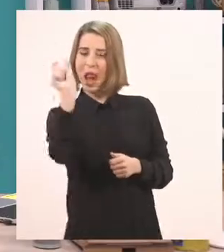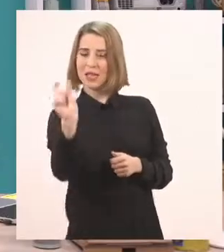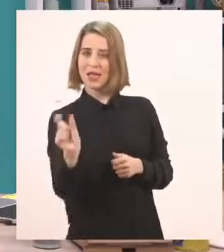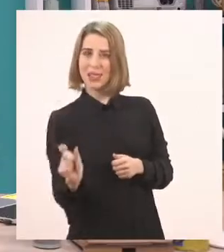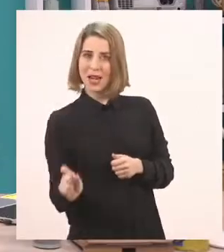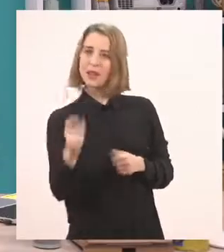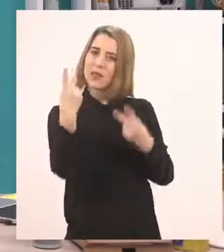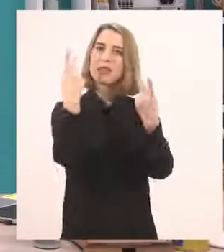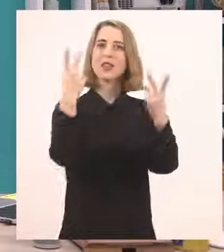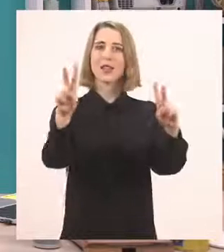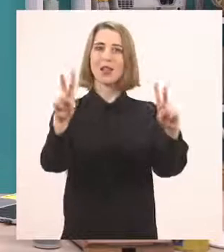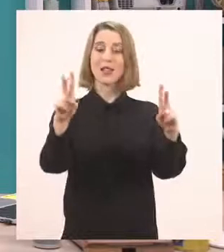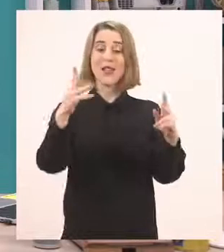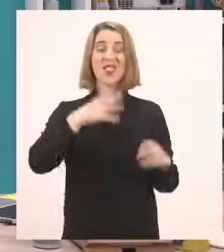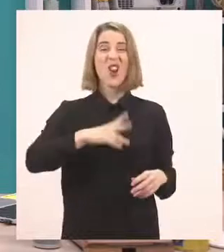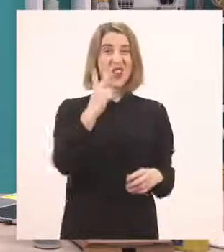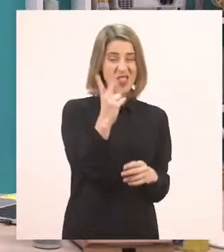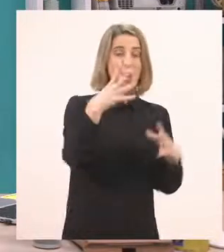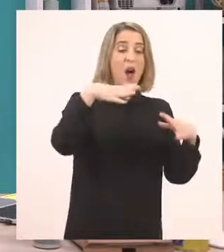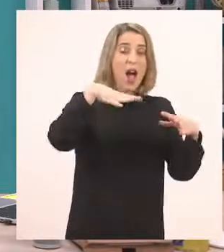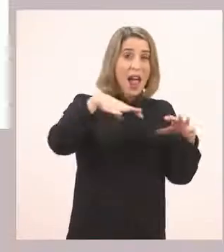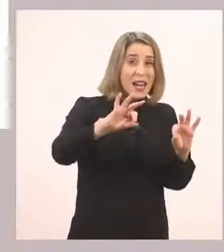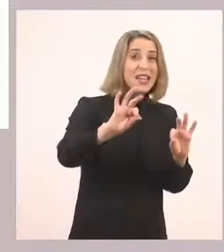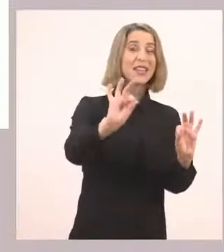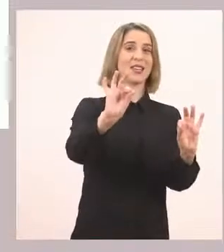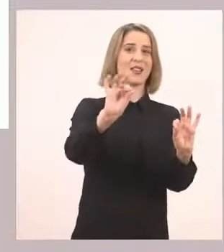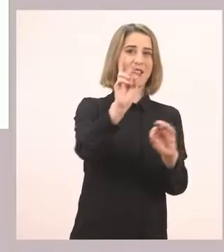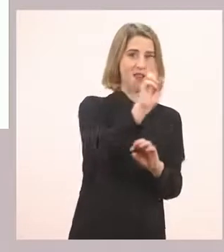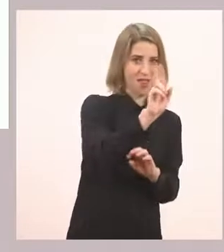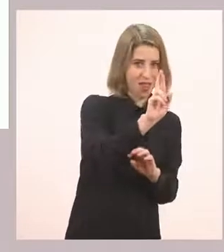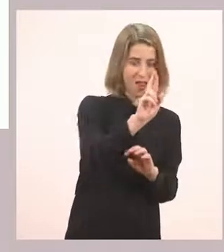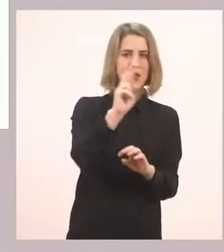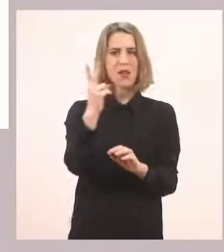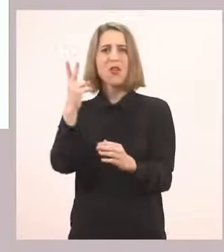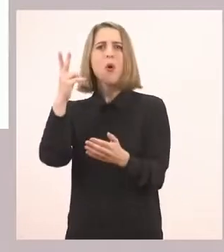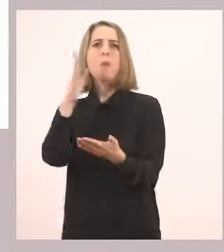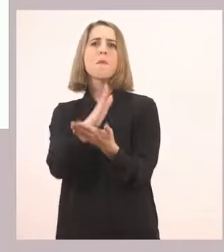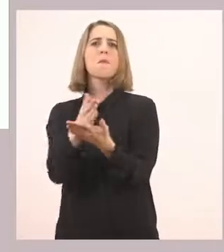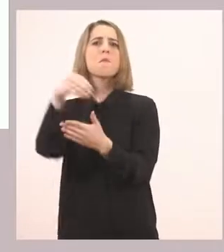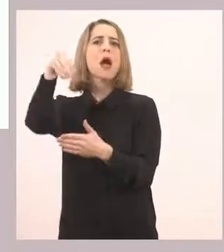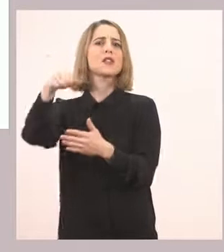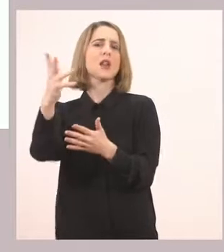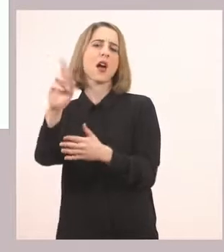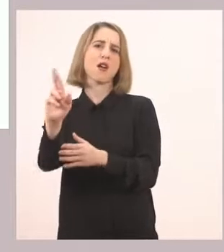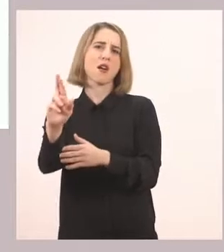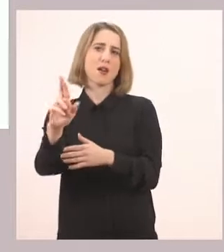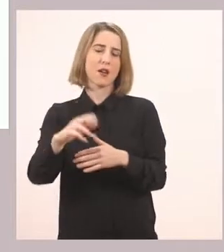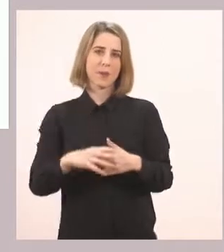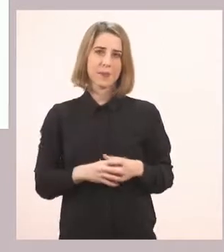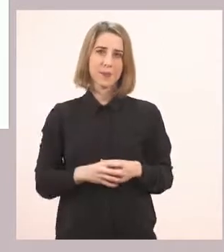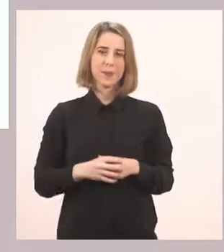ξεκινάνε, θέλω να μου βρείτε. Δύο που να ξεκινάνε από ρ. Και δύο που να έχουν μέσα στη μέση τώρα. Λοιπόν,